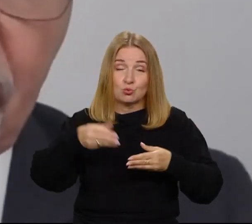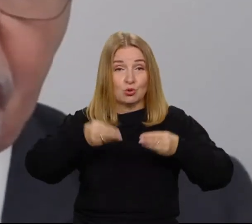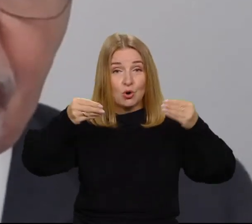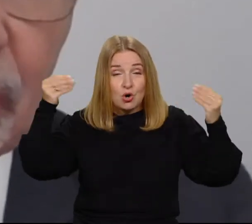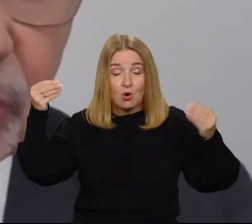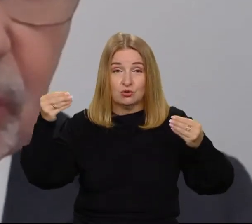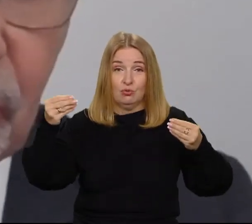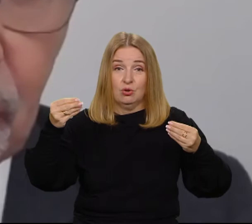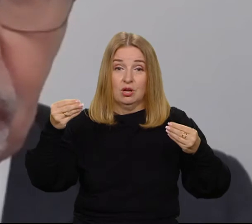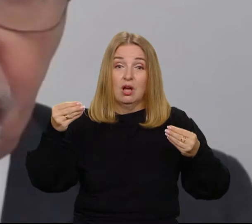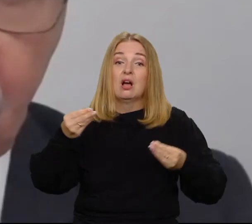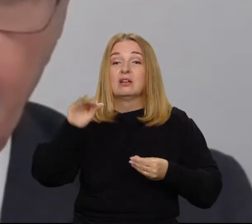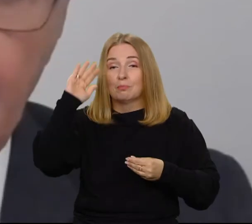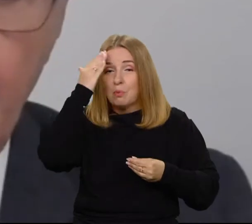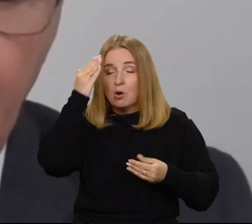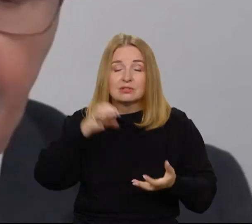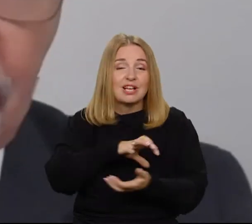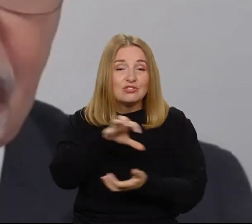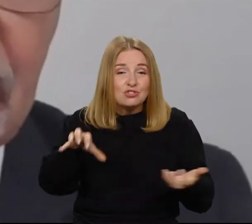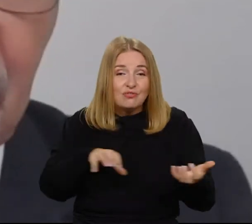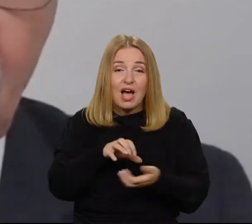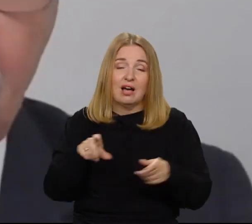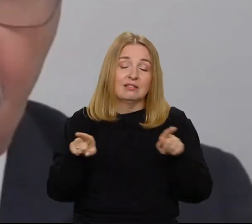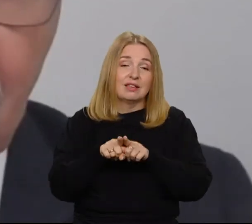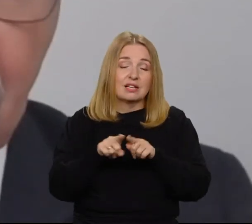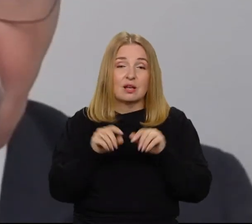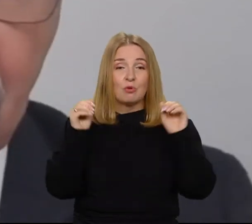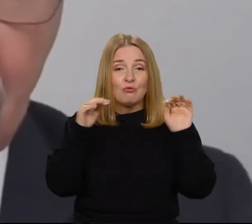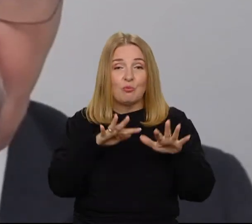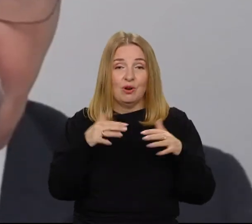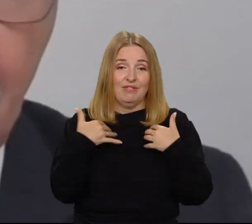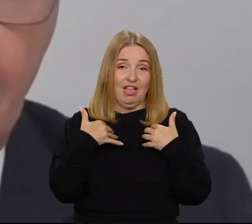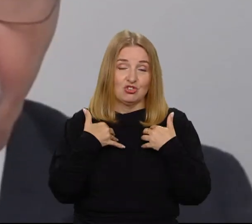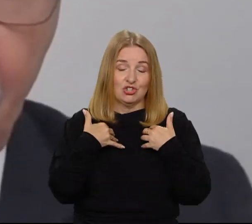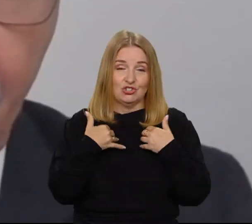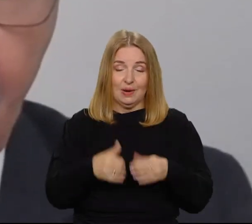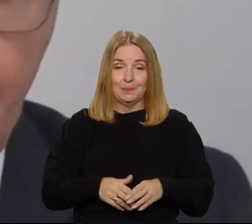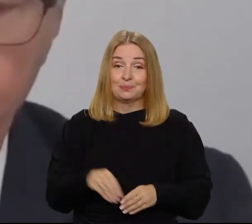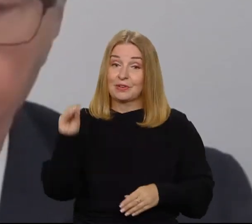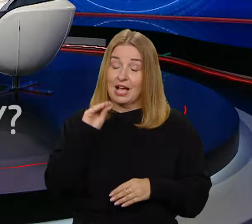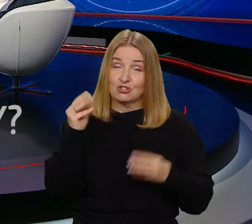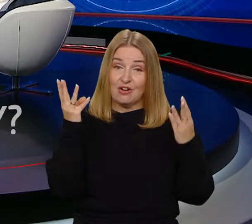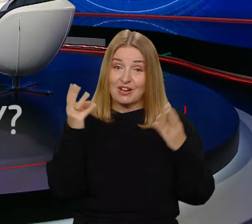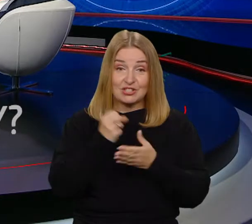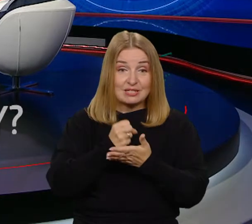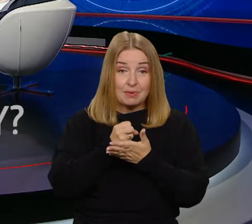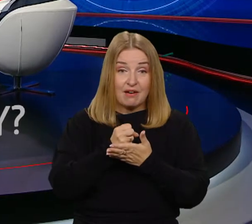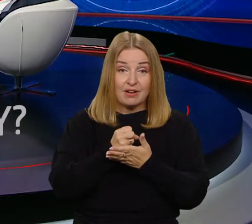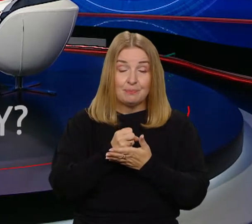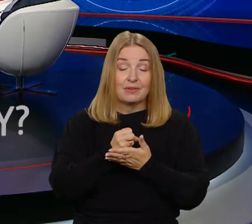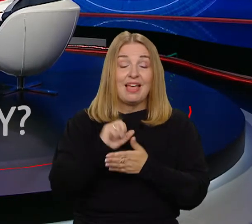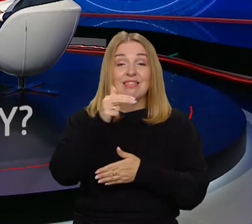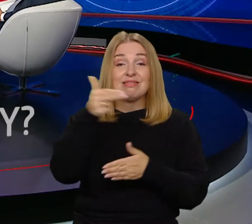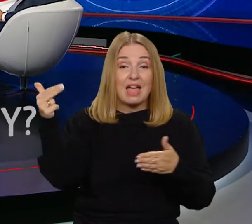wpływania na to, co jest wokół nas. Ale tu dotykamy, panie profesorze, tu ważna kwestia, bo dotykamy tak naprawdę motywacji.